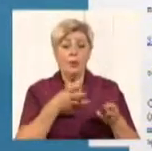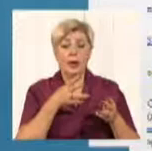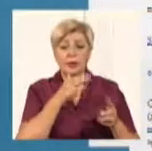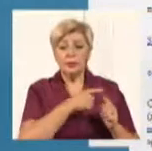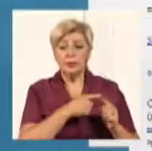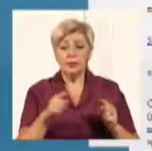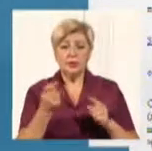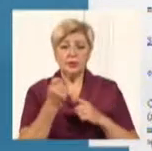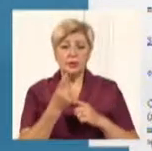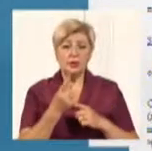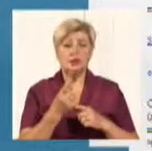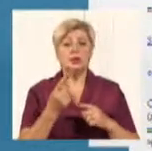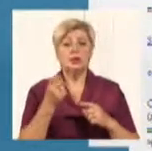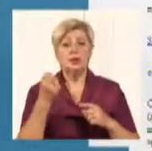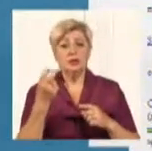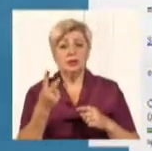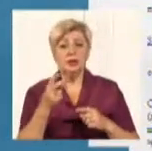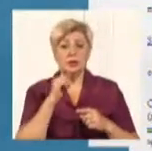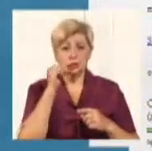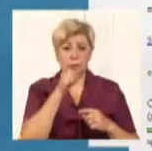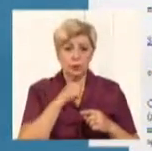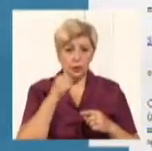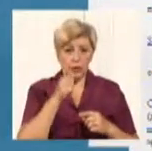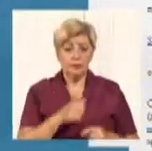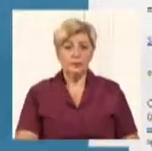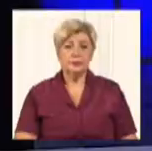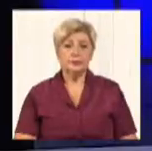2011-2012 років.